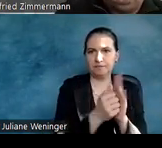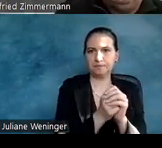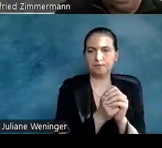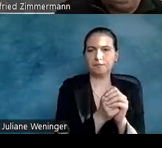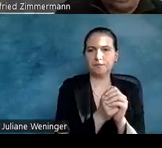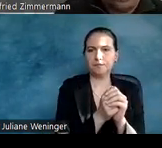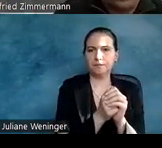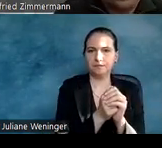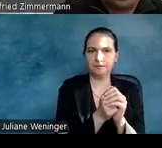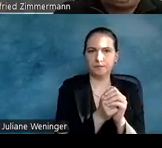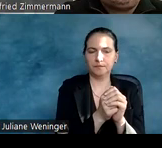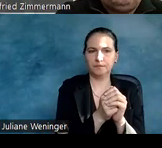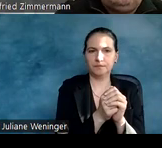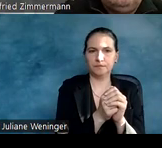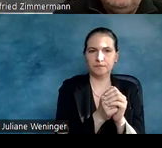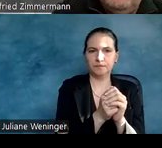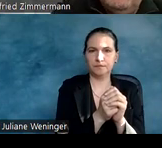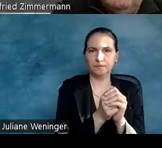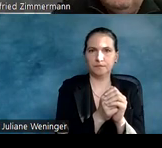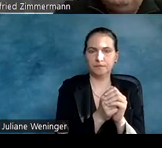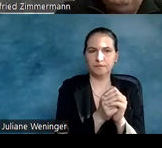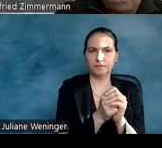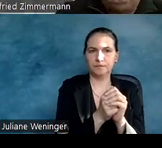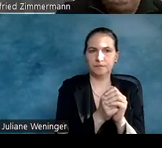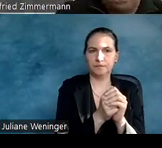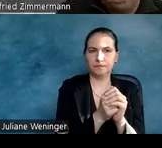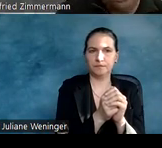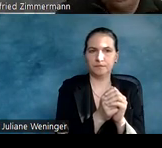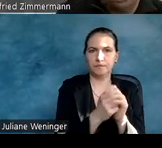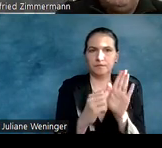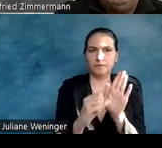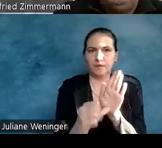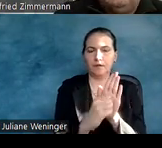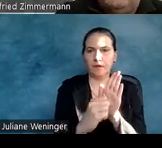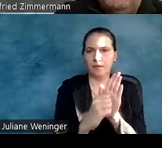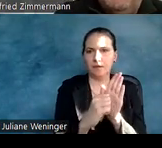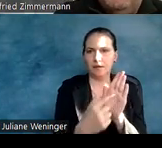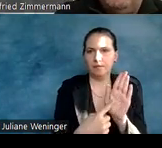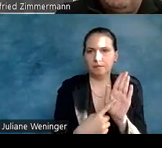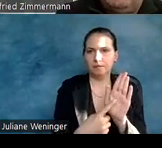gesprochen habe. In der Mitte gibt es diese drei